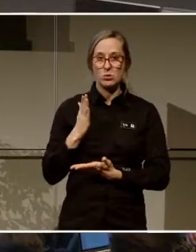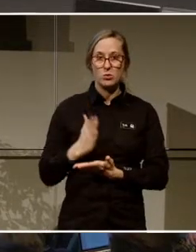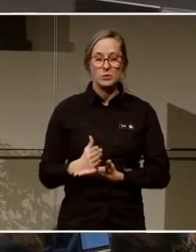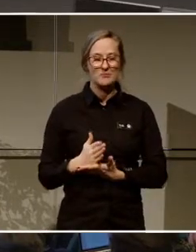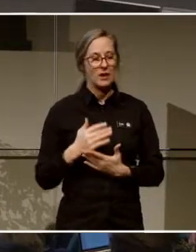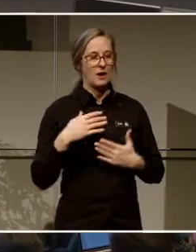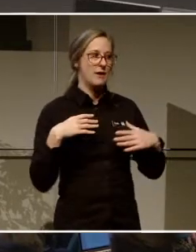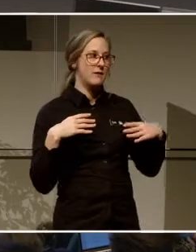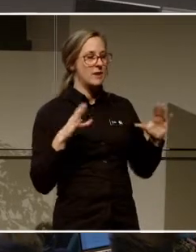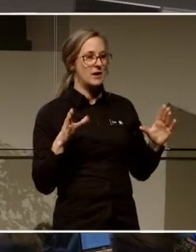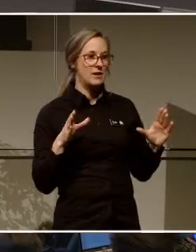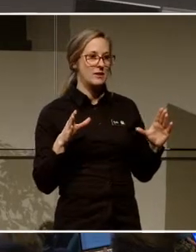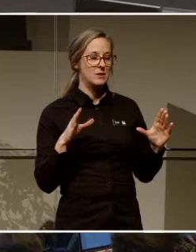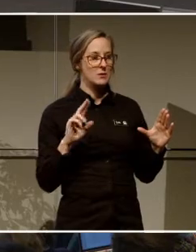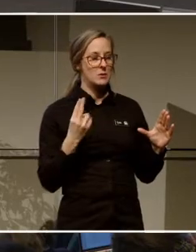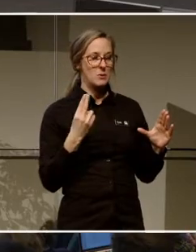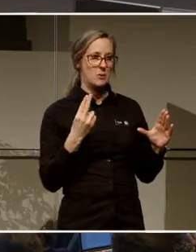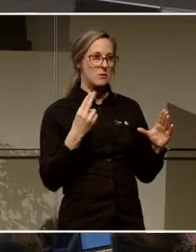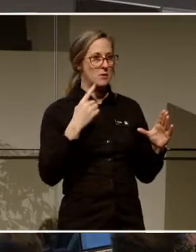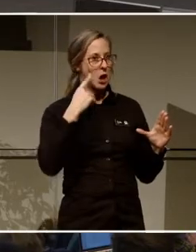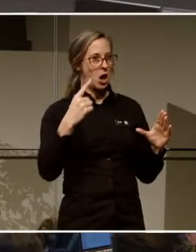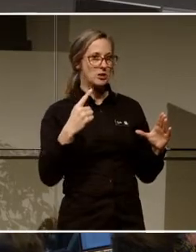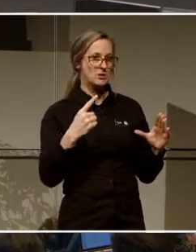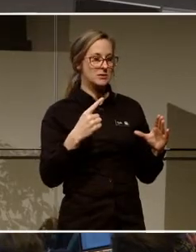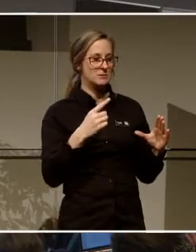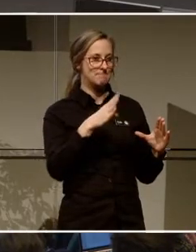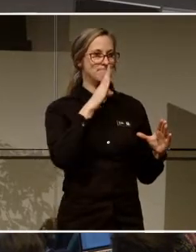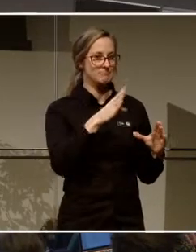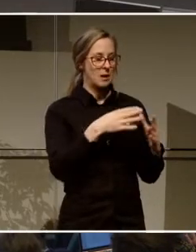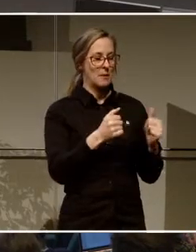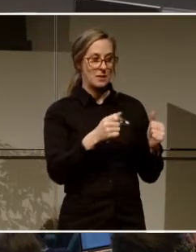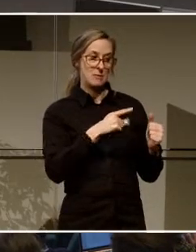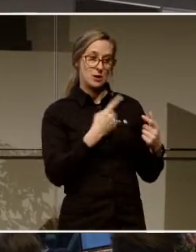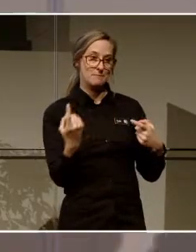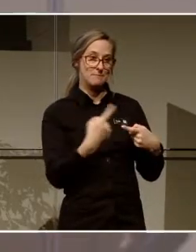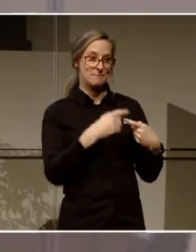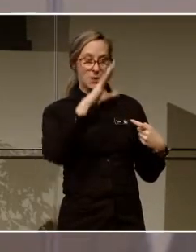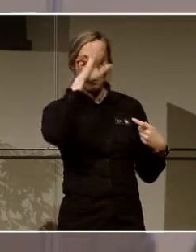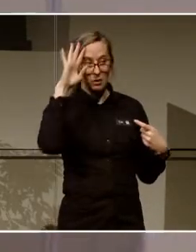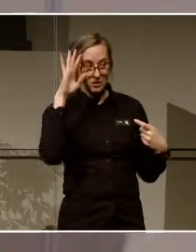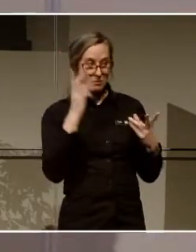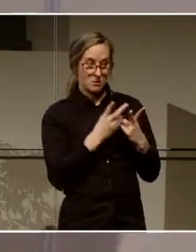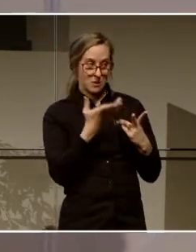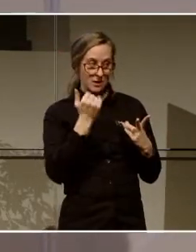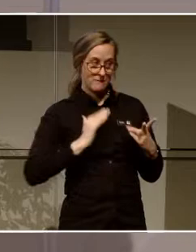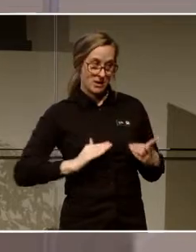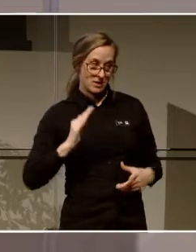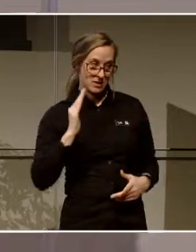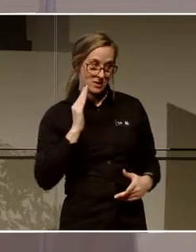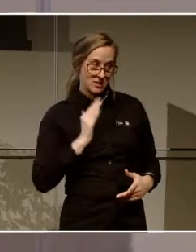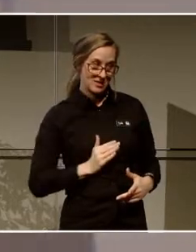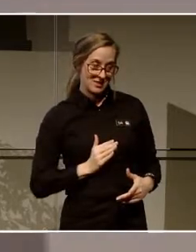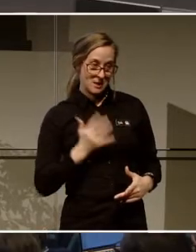Inte för att låta krasst, eller det här kommer att låta krasst, förlåt. Men mycket av det här handlar ju om ålder. Man skulle ju inte bara kunna vänta ut problemet.